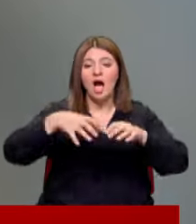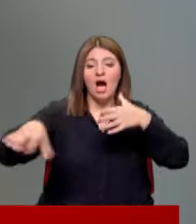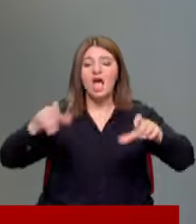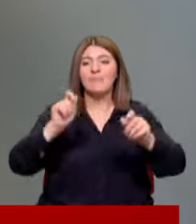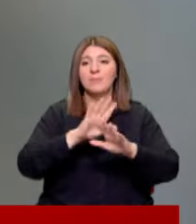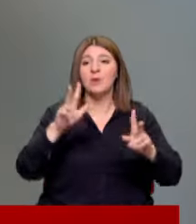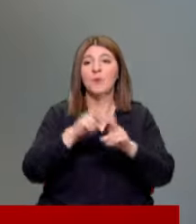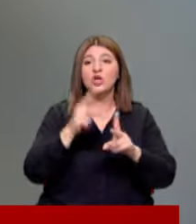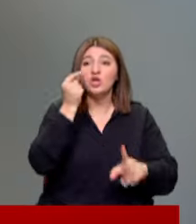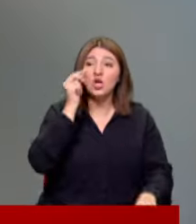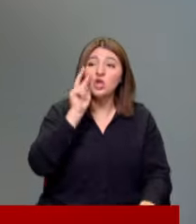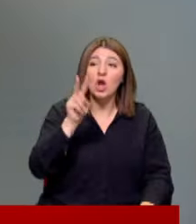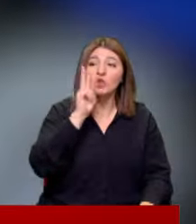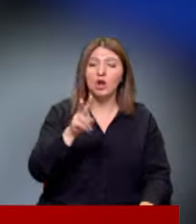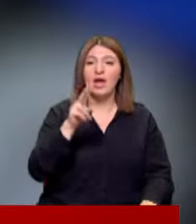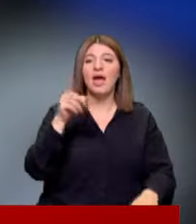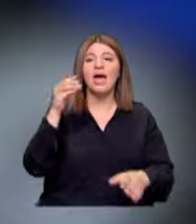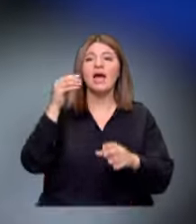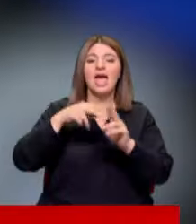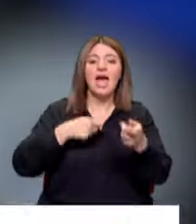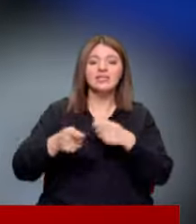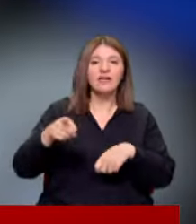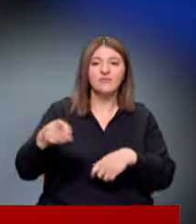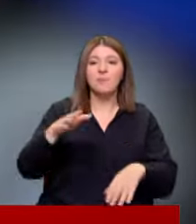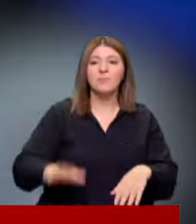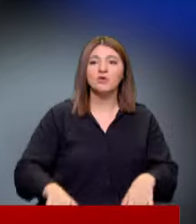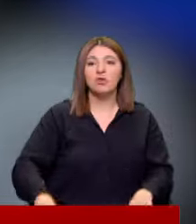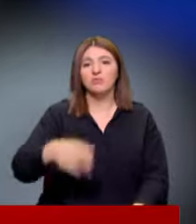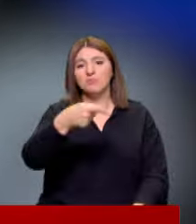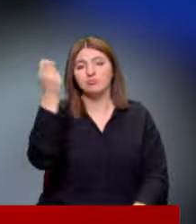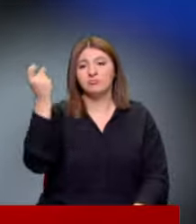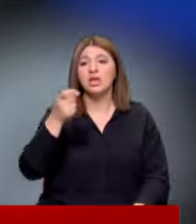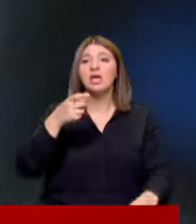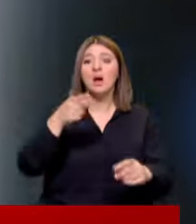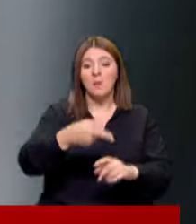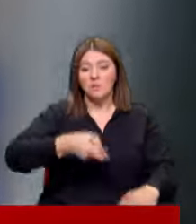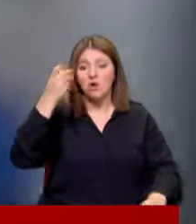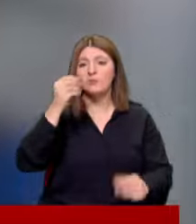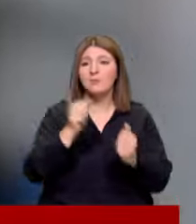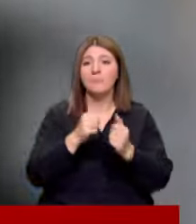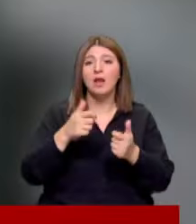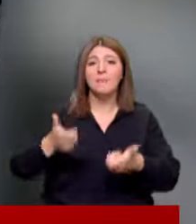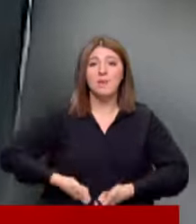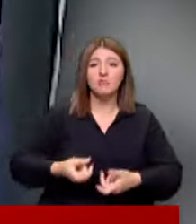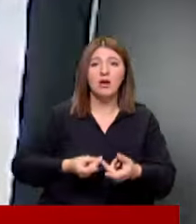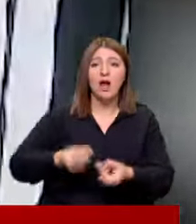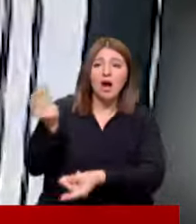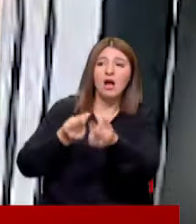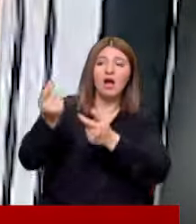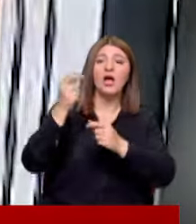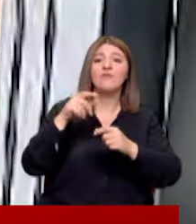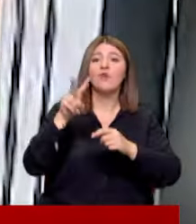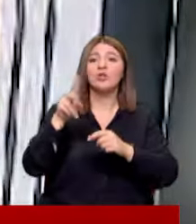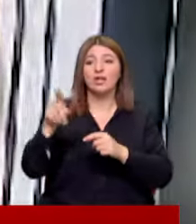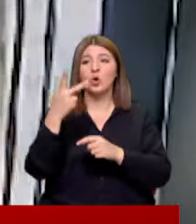ayıramadılar Polislerin gözü önünde kokoreççi bacağından vuruldu Silahın patlamasıyla bekçiler de kaçıştı Volkan U